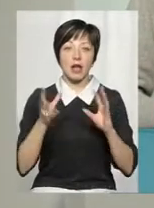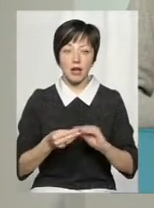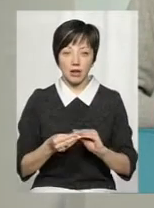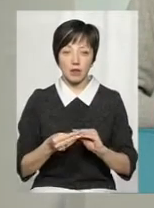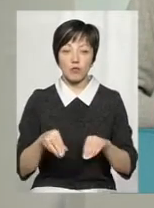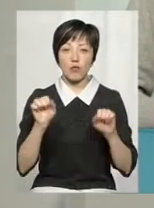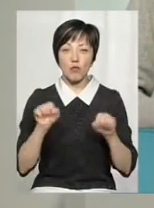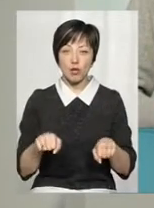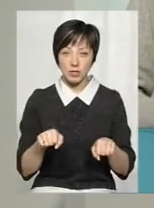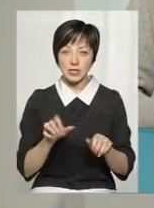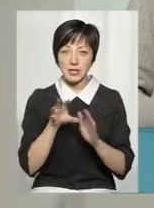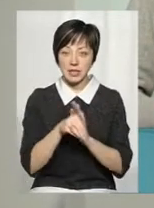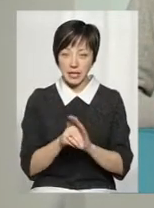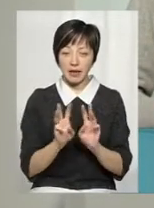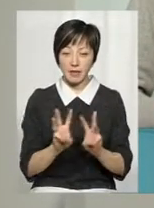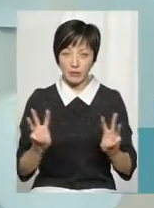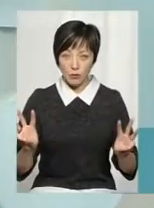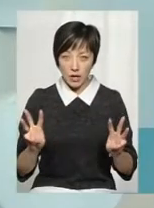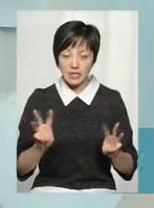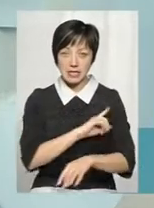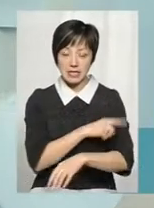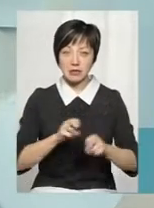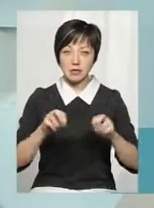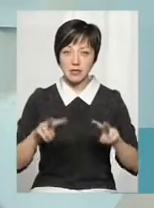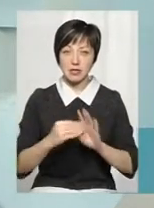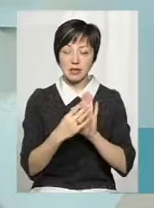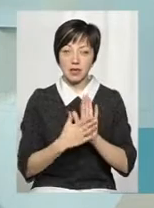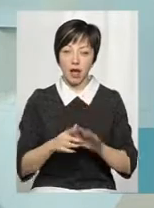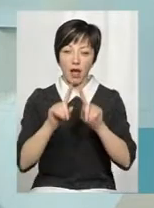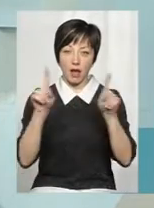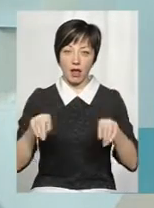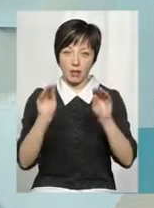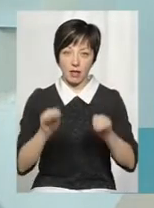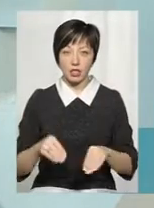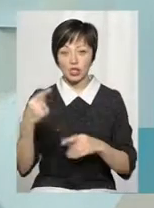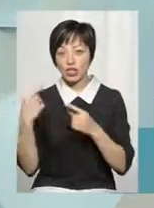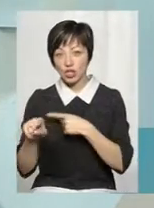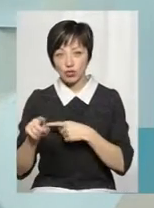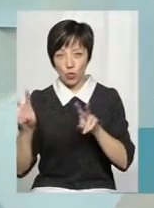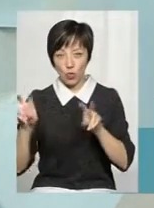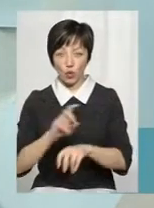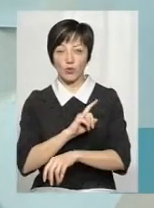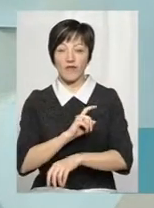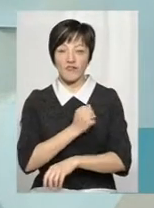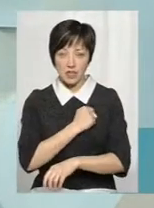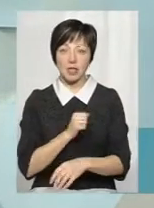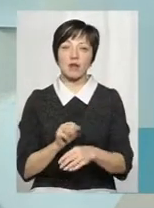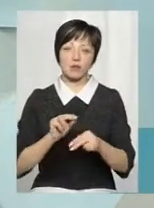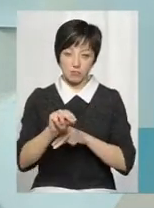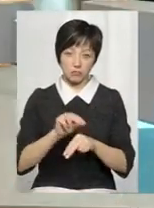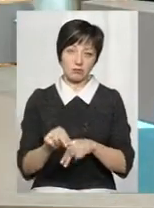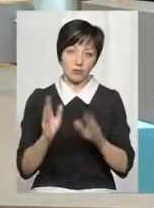можна зайти на сторінку сил спеціальних операцій, зареєструватися, заповнити анкету з іншого роду військ і пройти цей курс.